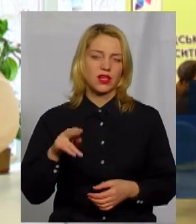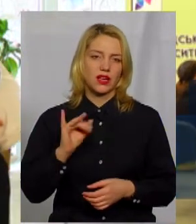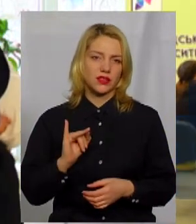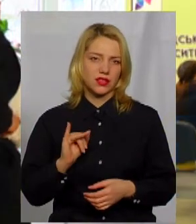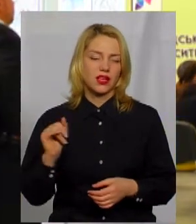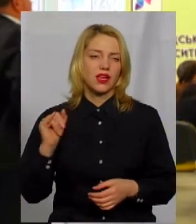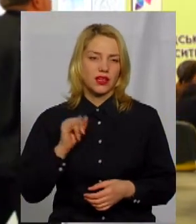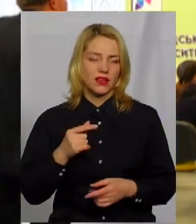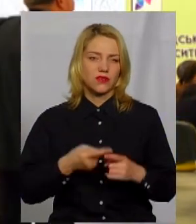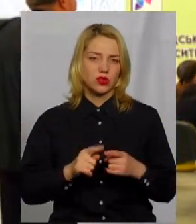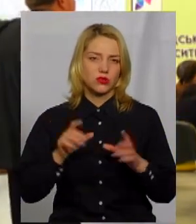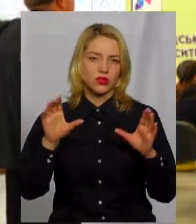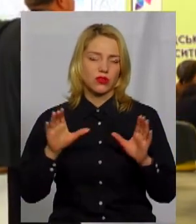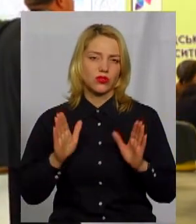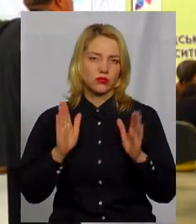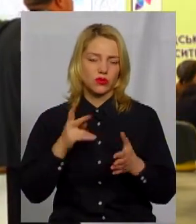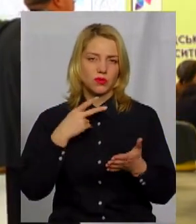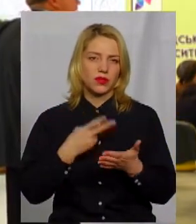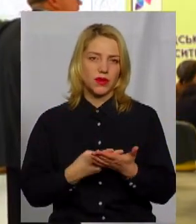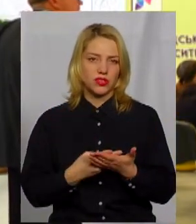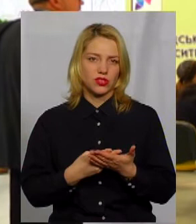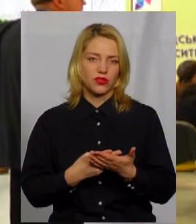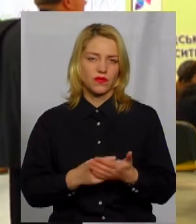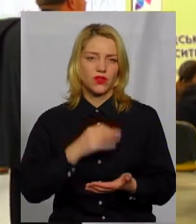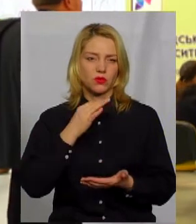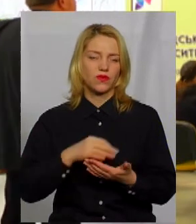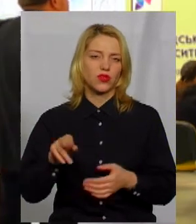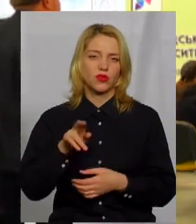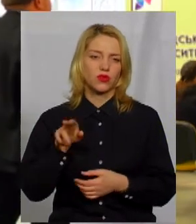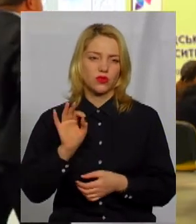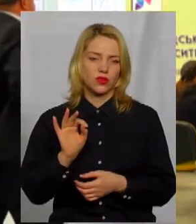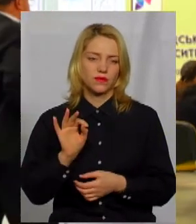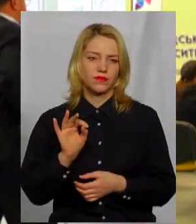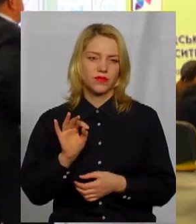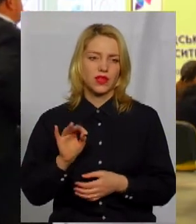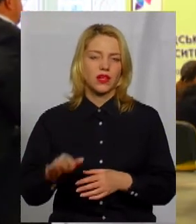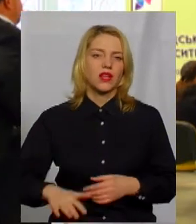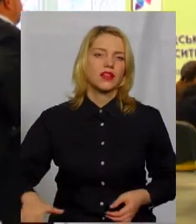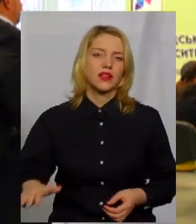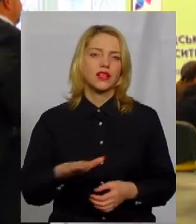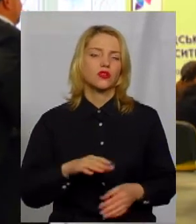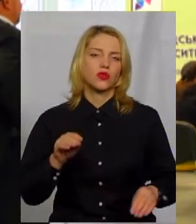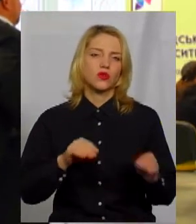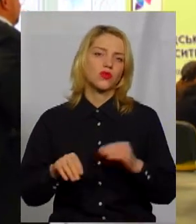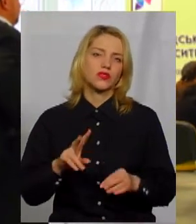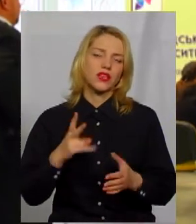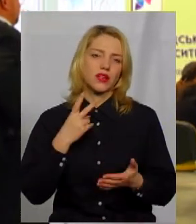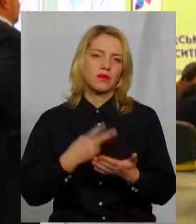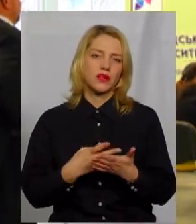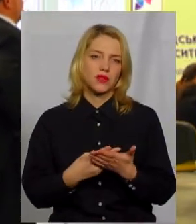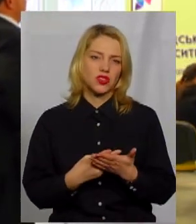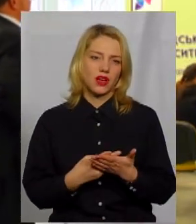І в цьому законі буде передбачено відповідно до територіального устрів, який передбачає